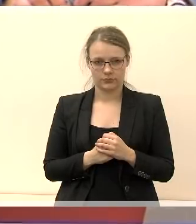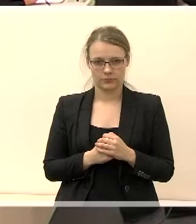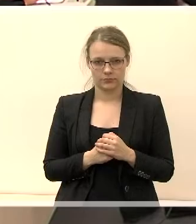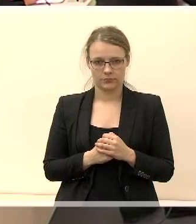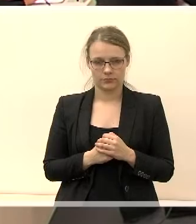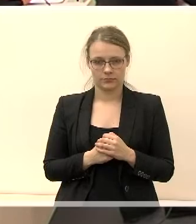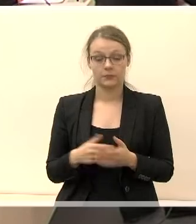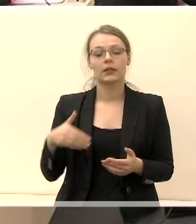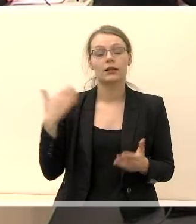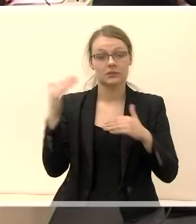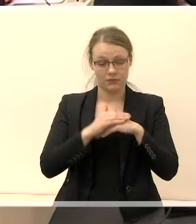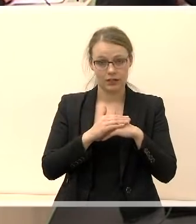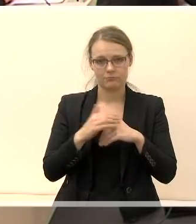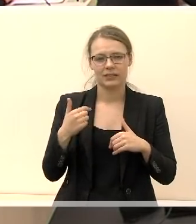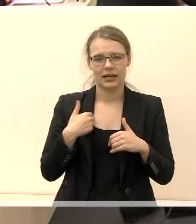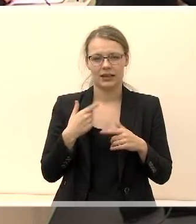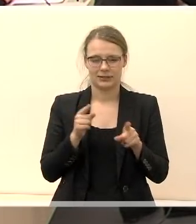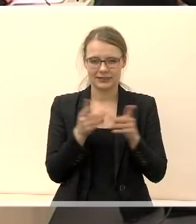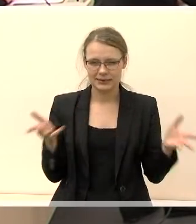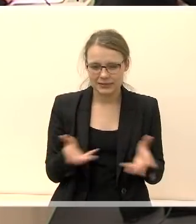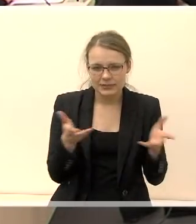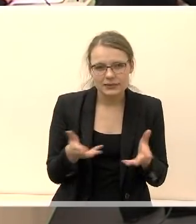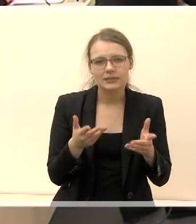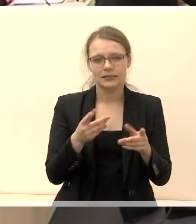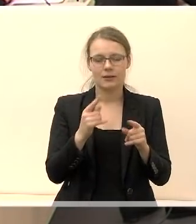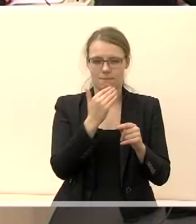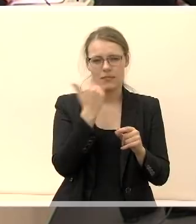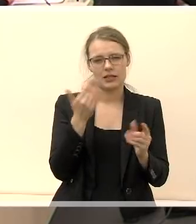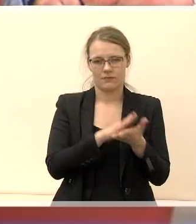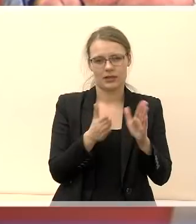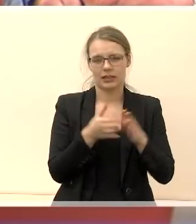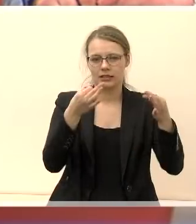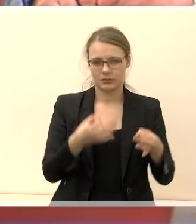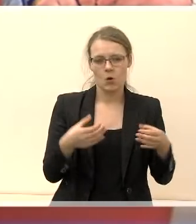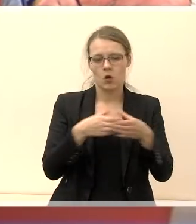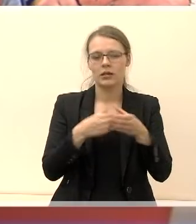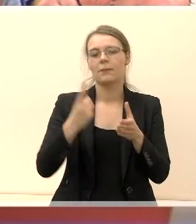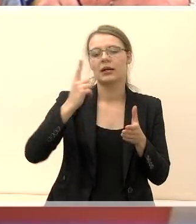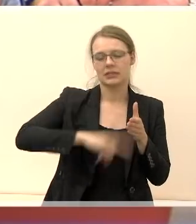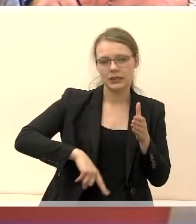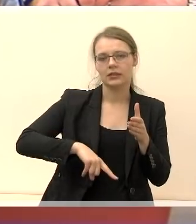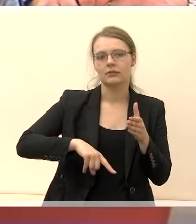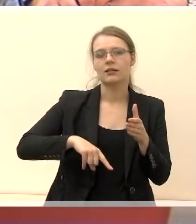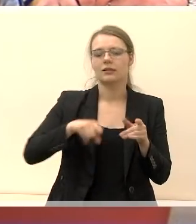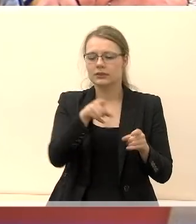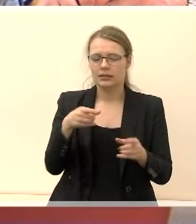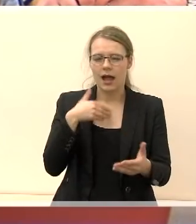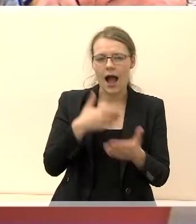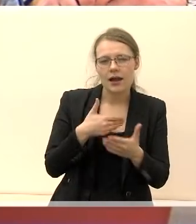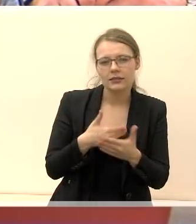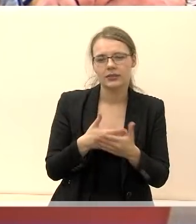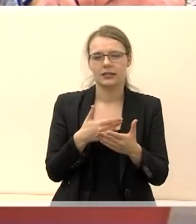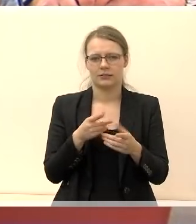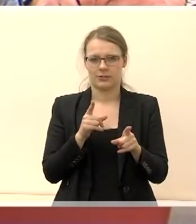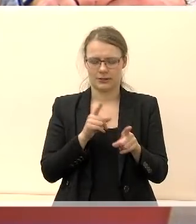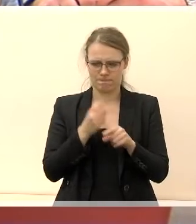Labas akras, aš raginu tikėti ir pasitikėti partijos tvarka ir teisingumas komanda, būti aktyviems, ambicingiems,